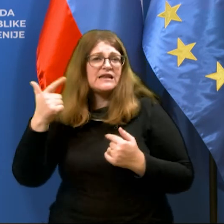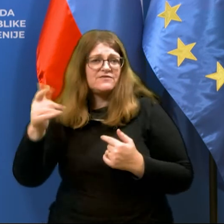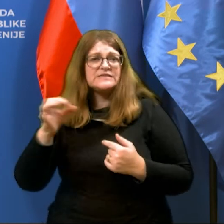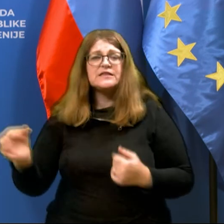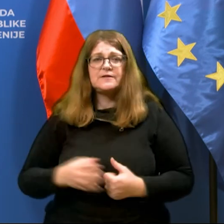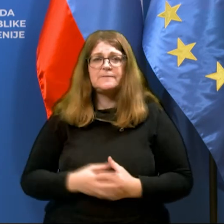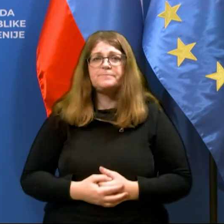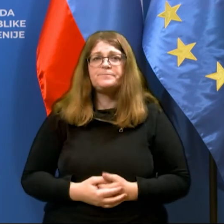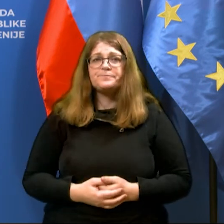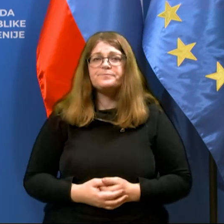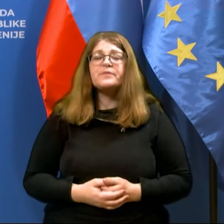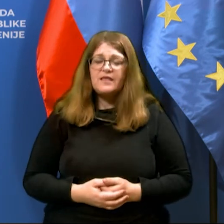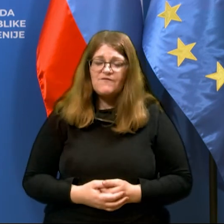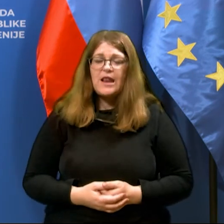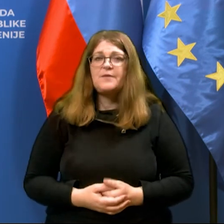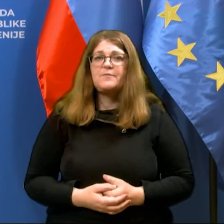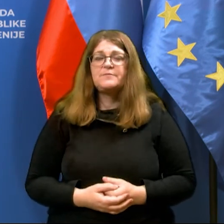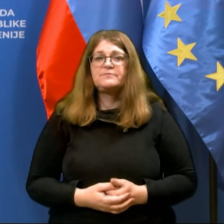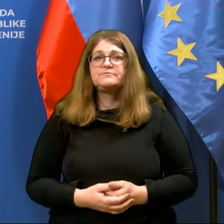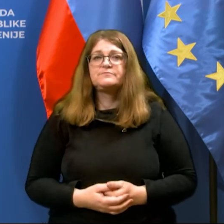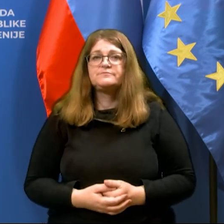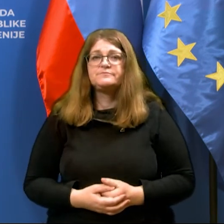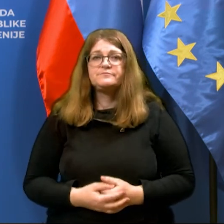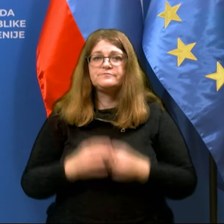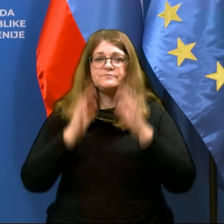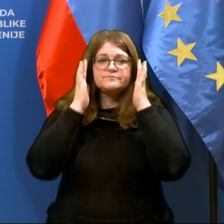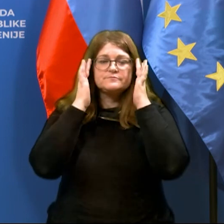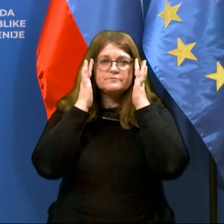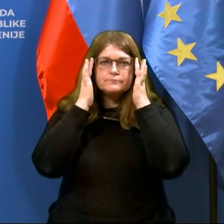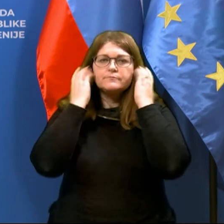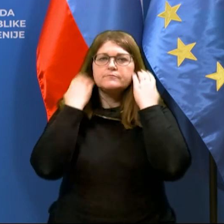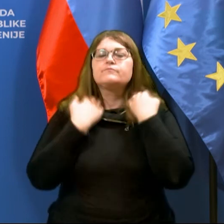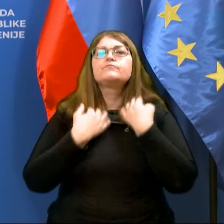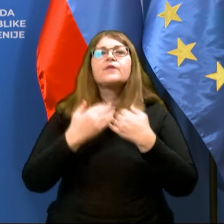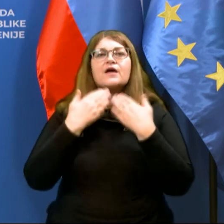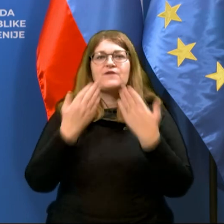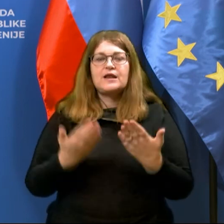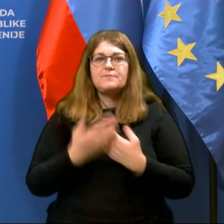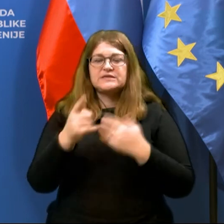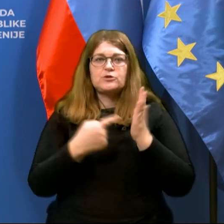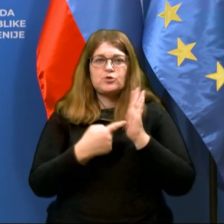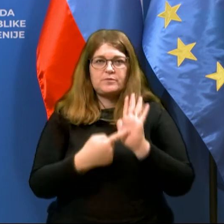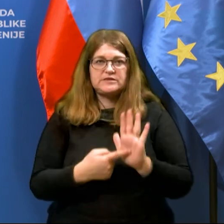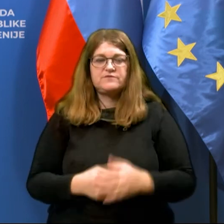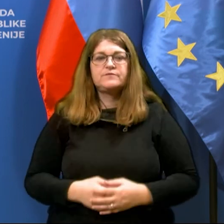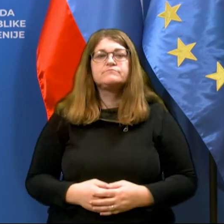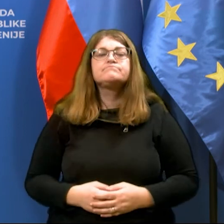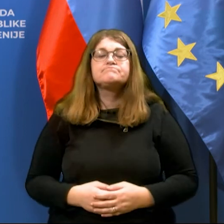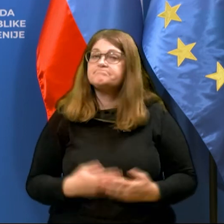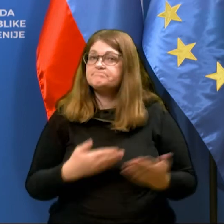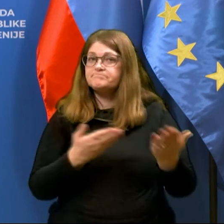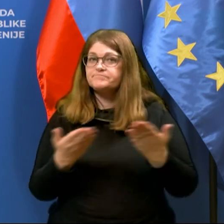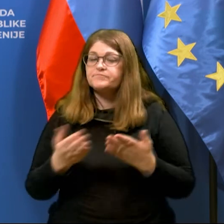21 dni. Hvala lepa za pozornost. Hvala lepa, ministr, za to predstavitev. Sledijo novinarsko